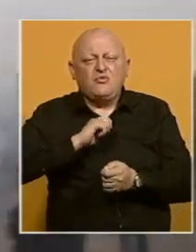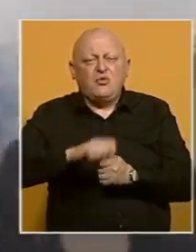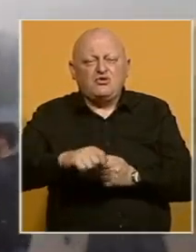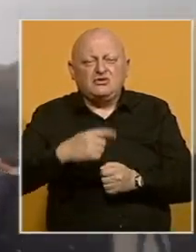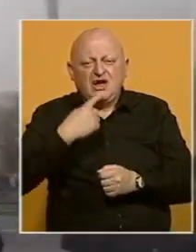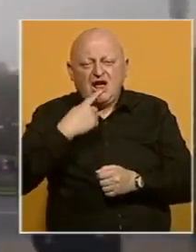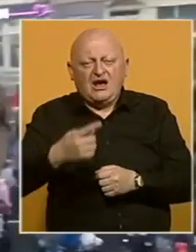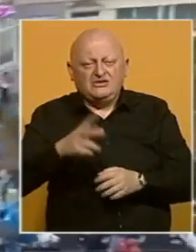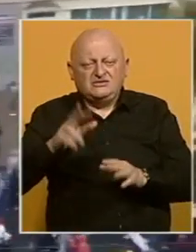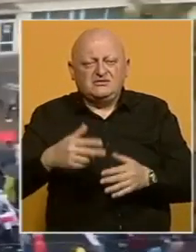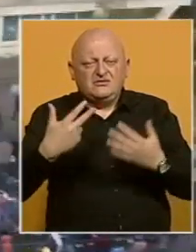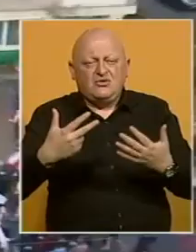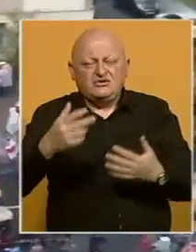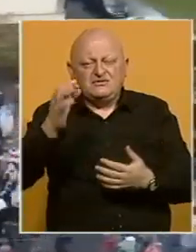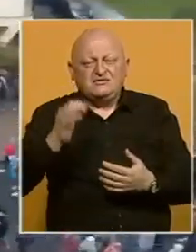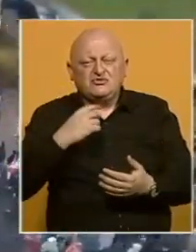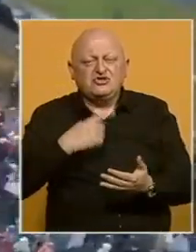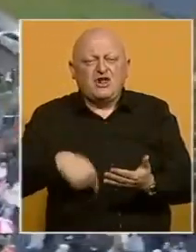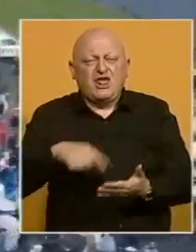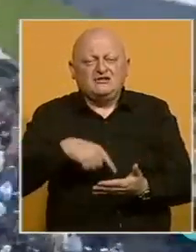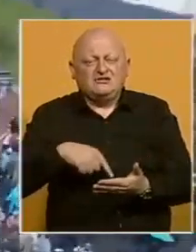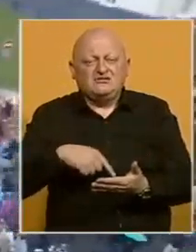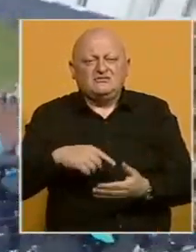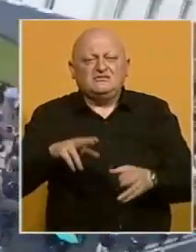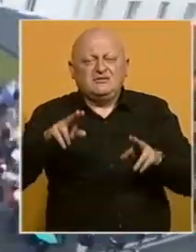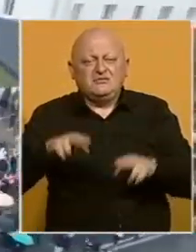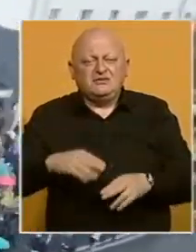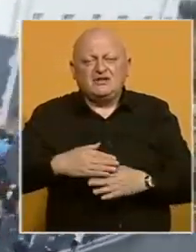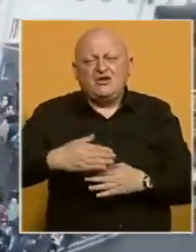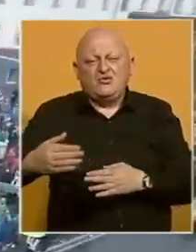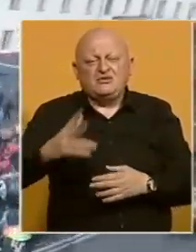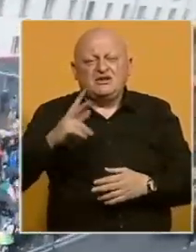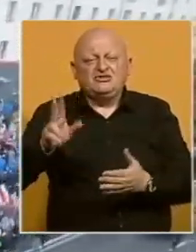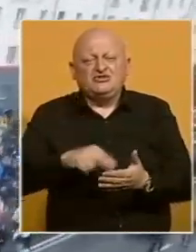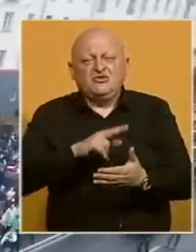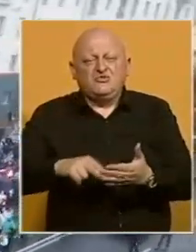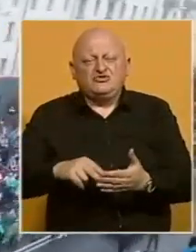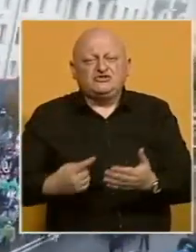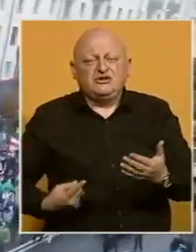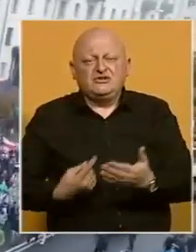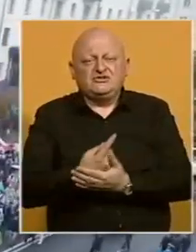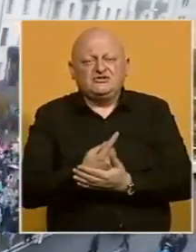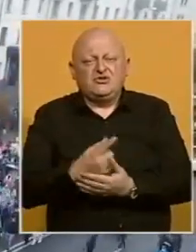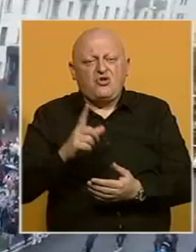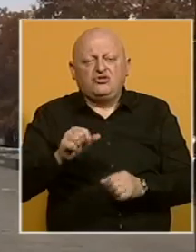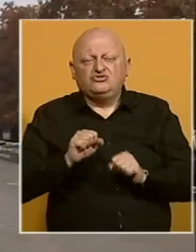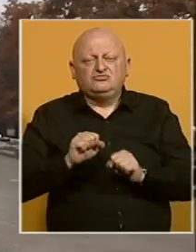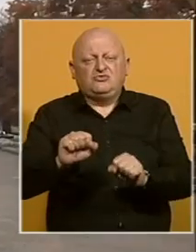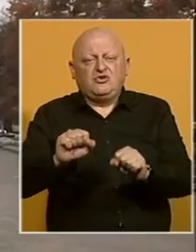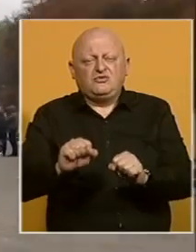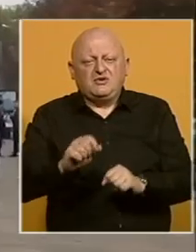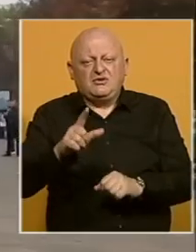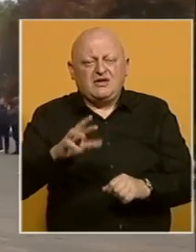tvrdeći da ima 80% glasova. Pristalice opozicije traže poništavanje rezultata što Lukašenko odbija.